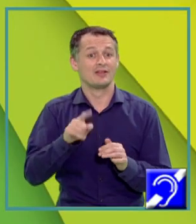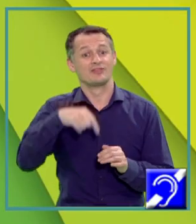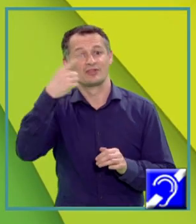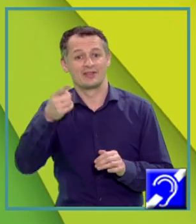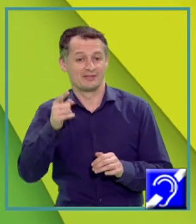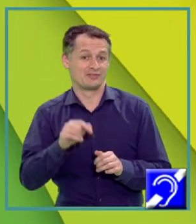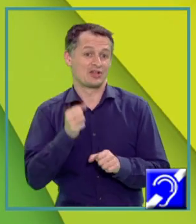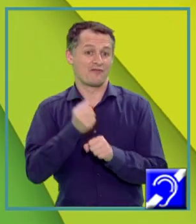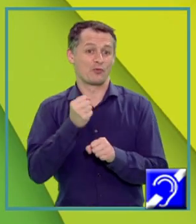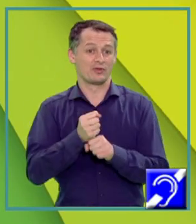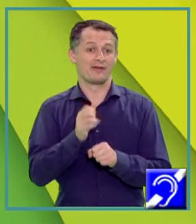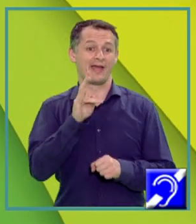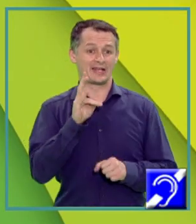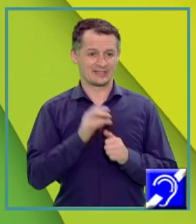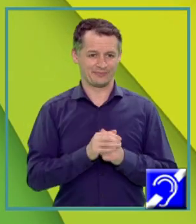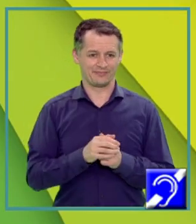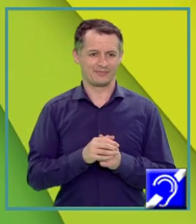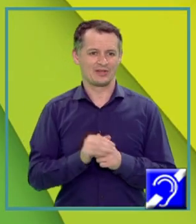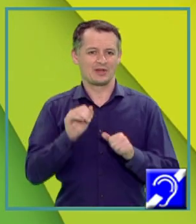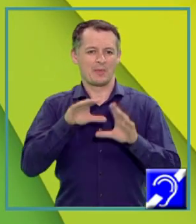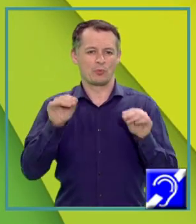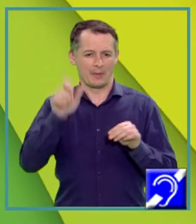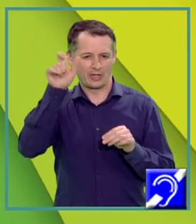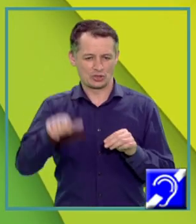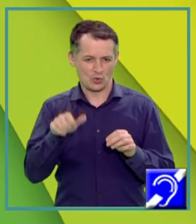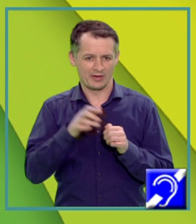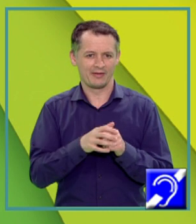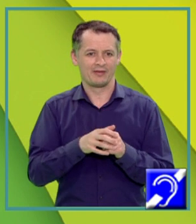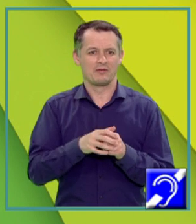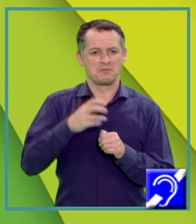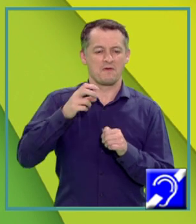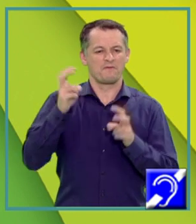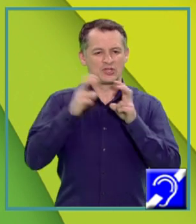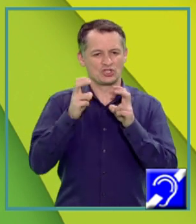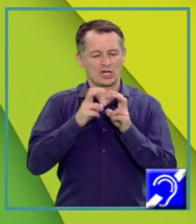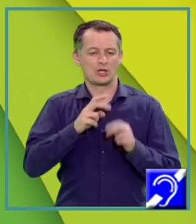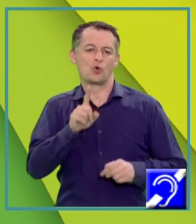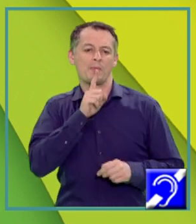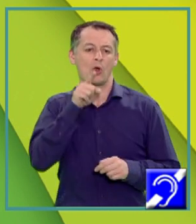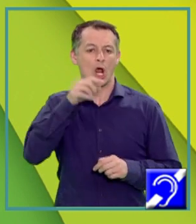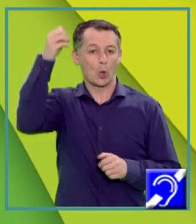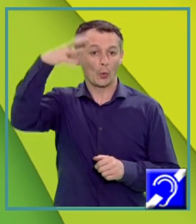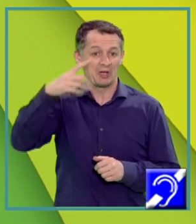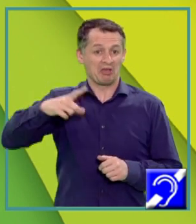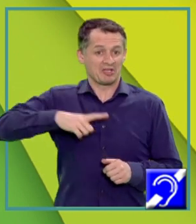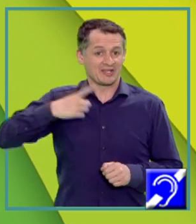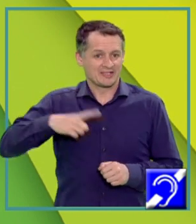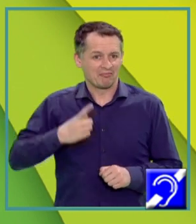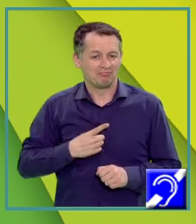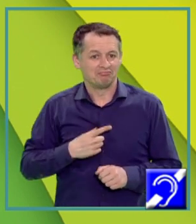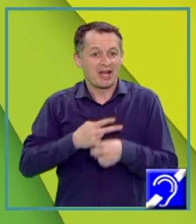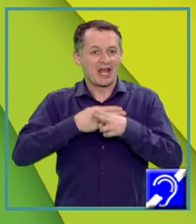astfel încât cei mai mulți dintre fizicieni considerau că lumina este de